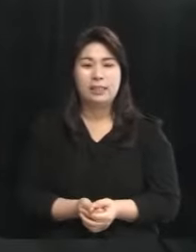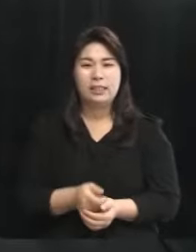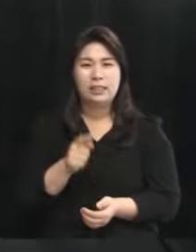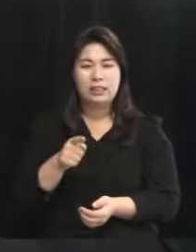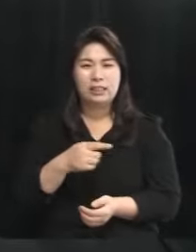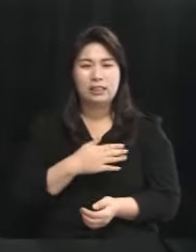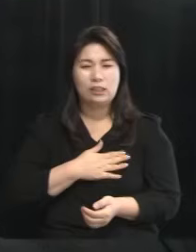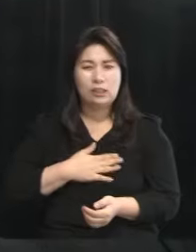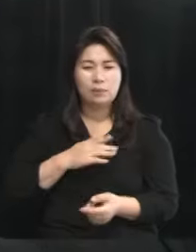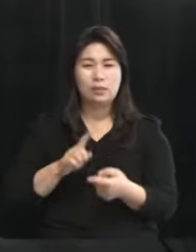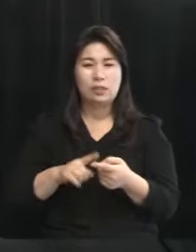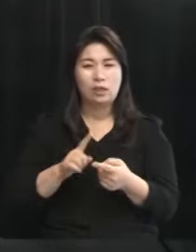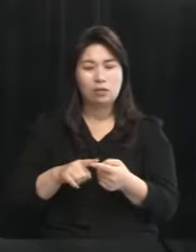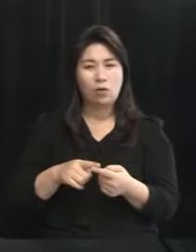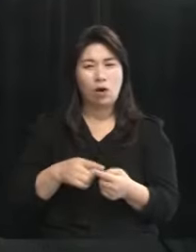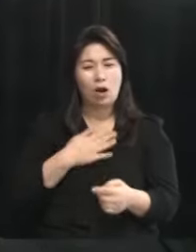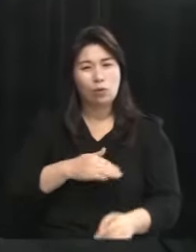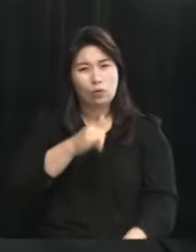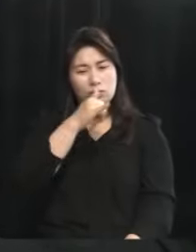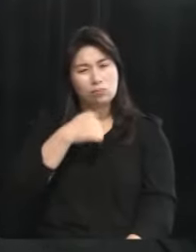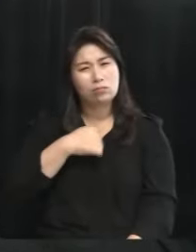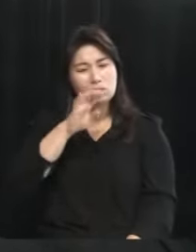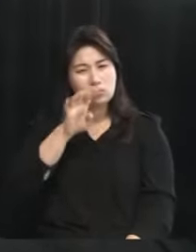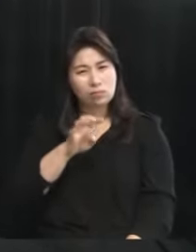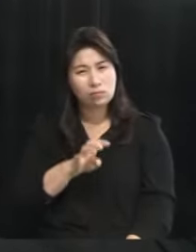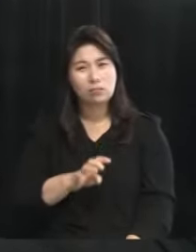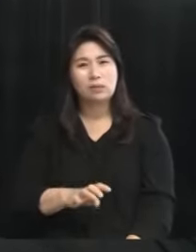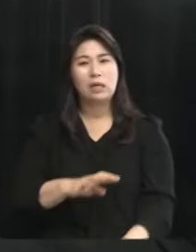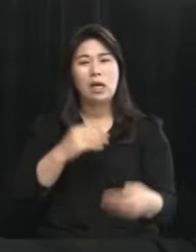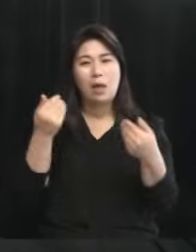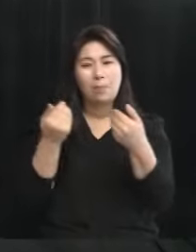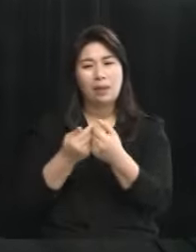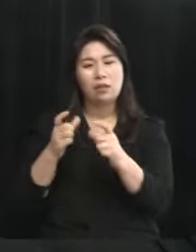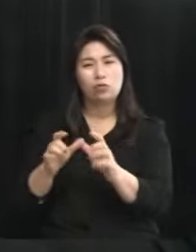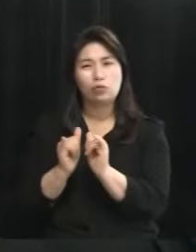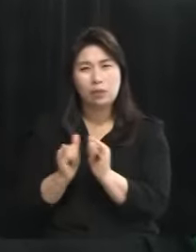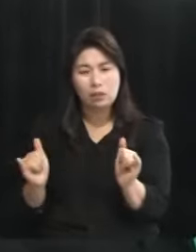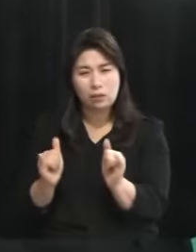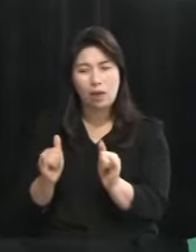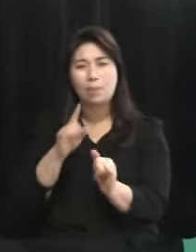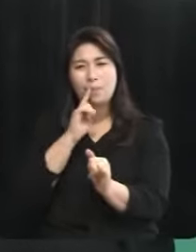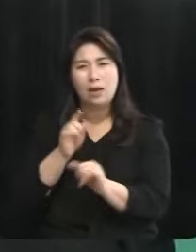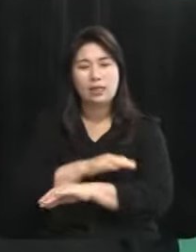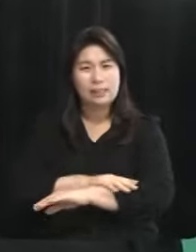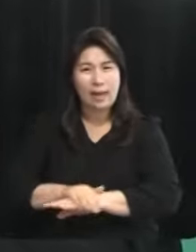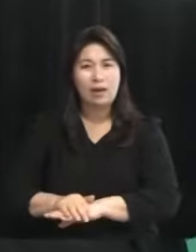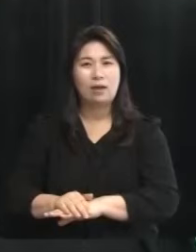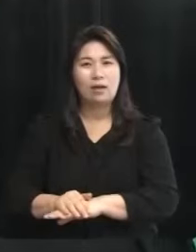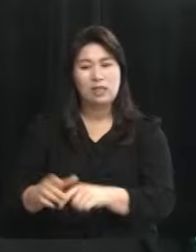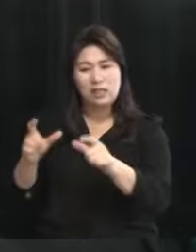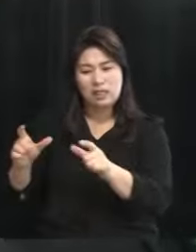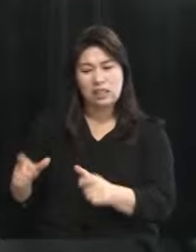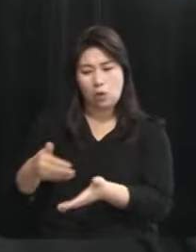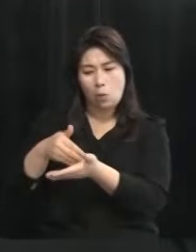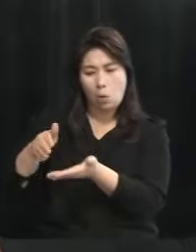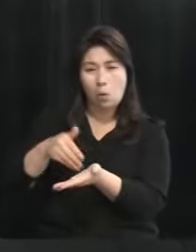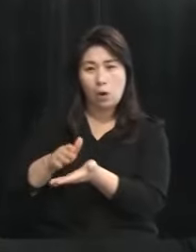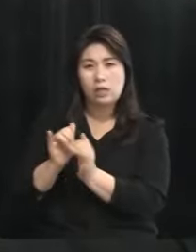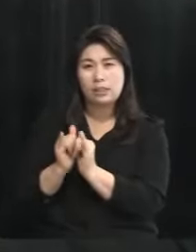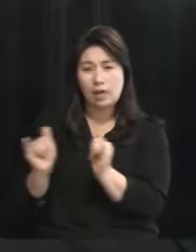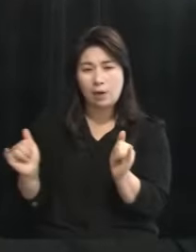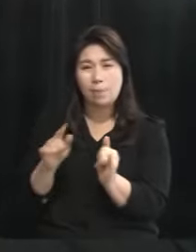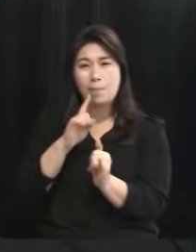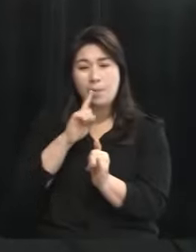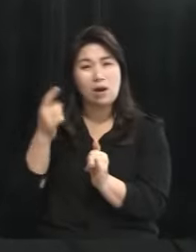절절함을 잃고 계신지가 저는 의문입니다 반대하는 주민들의 이야기를 정말 그 지역에서 쫓겨나는 분들의 이야기를